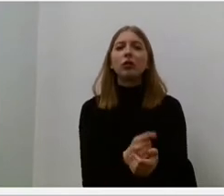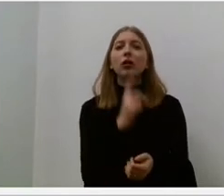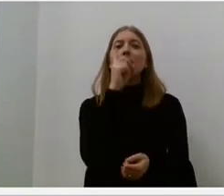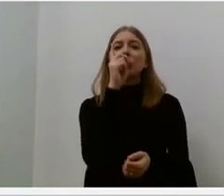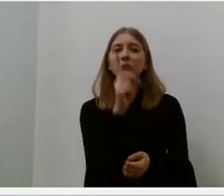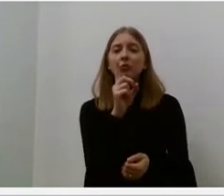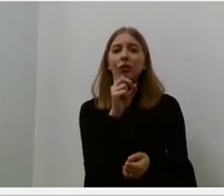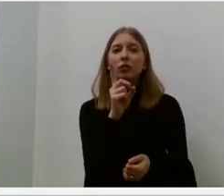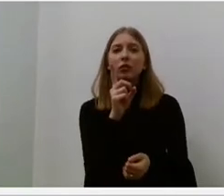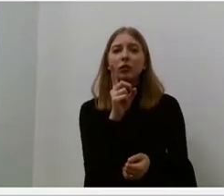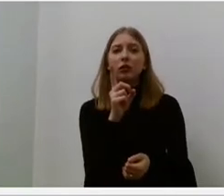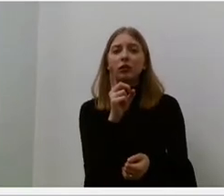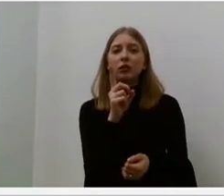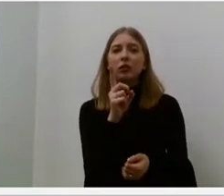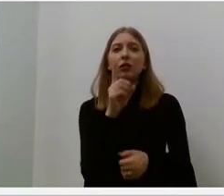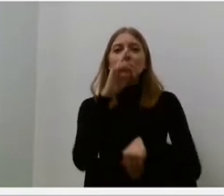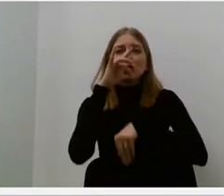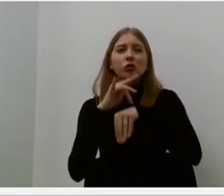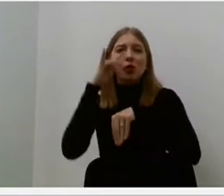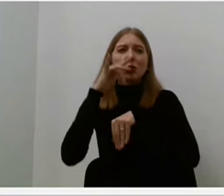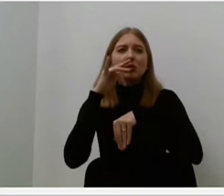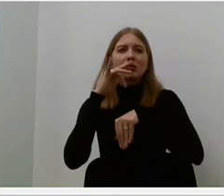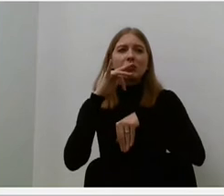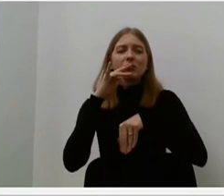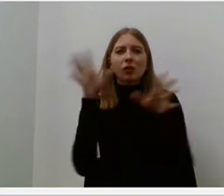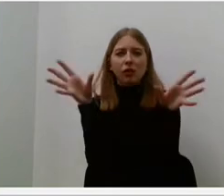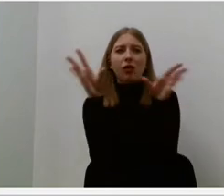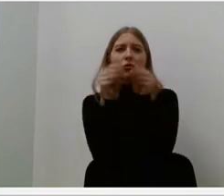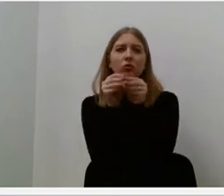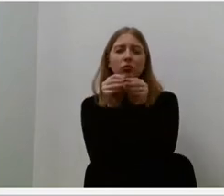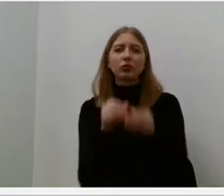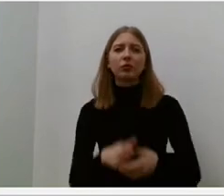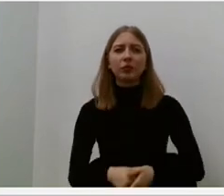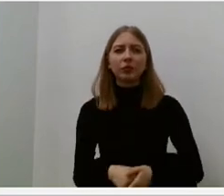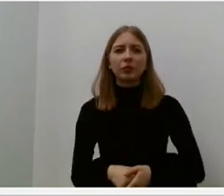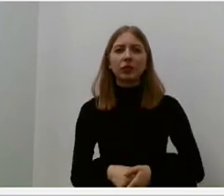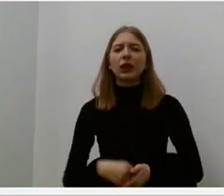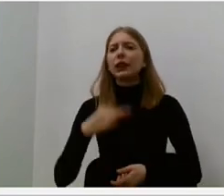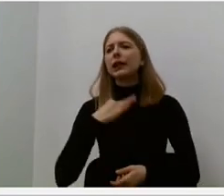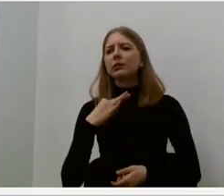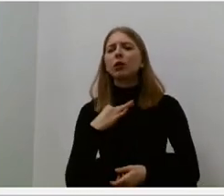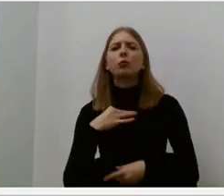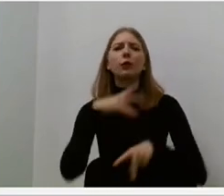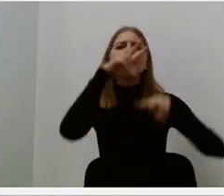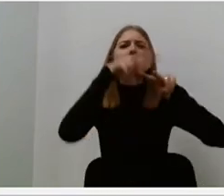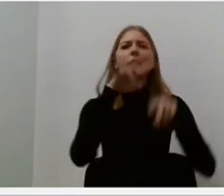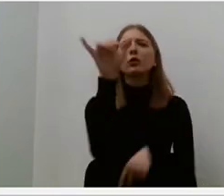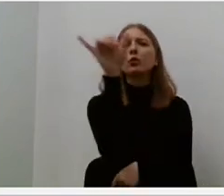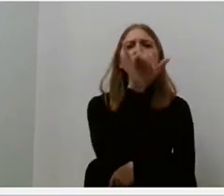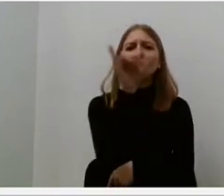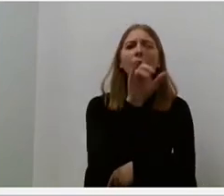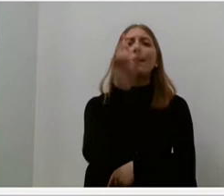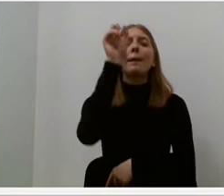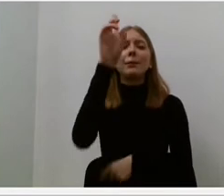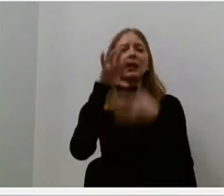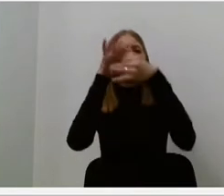būti ir arti. Tai toks ryšys, kai nuotolis negali sunaikinti artumo, o tik jį